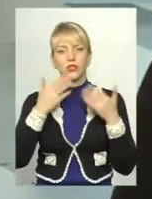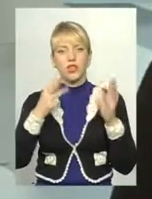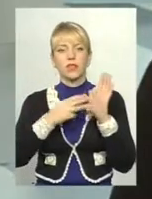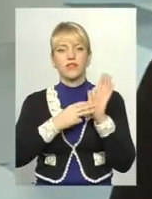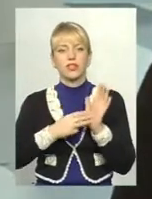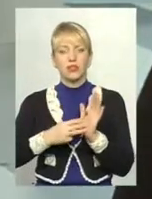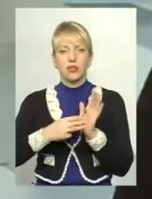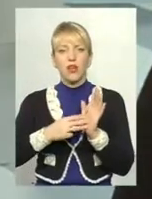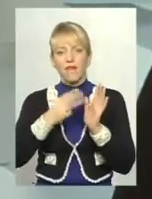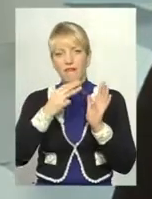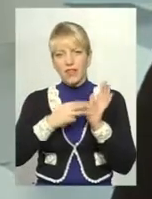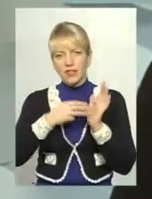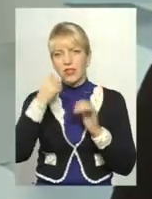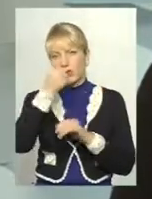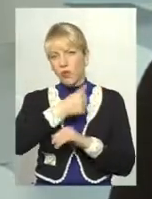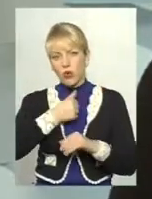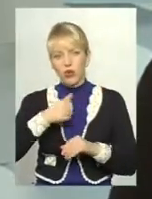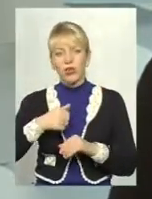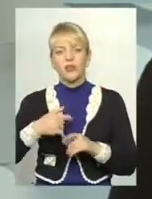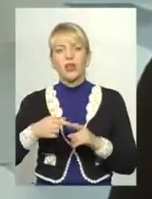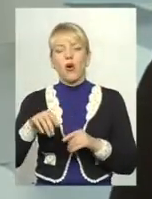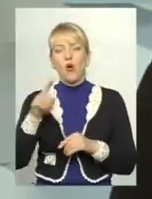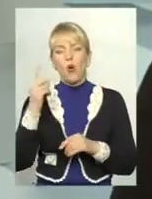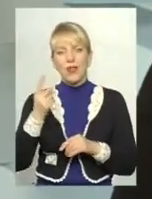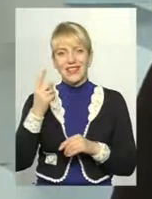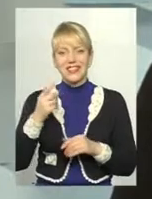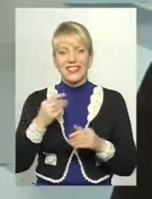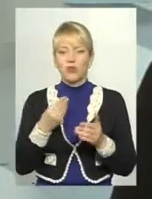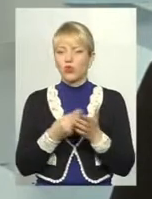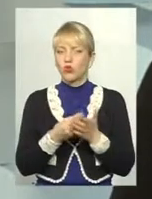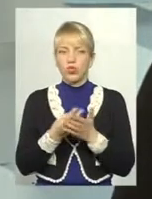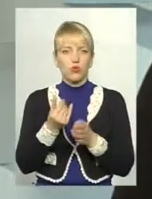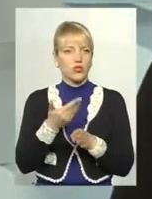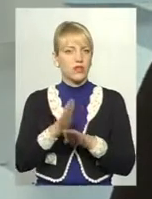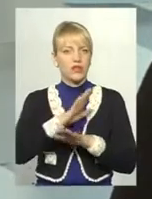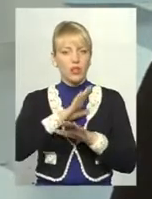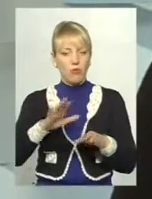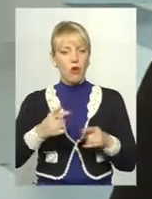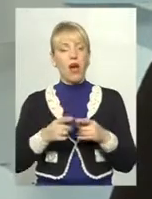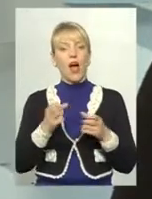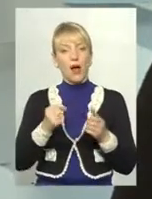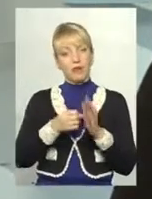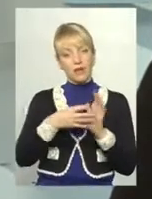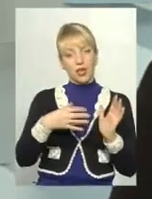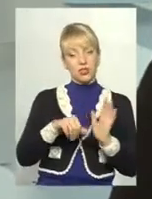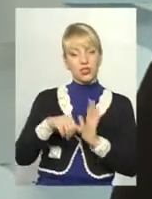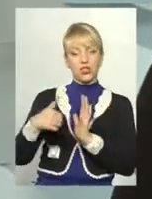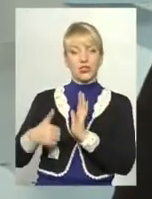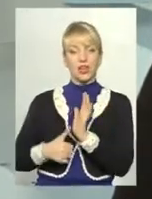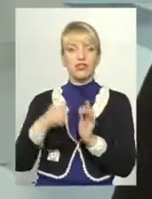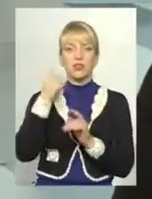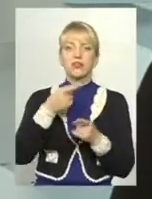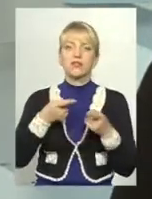до того з обласного бюджету кошти не виділялися. А 15-16 рік – це є показовим, коли дійсно звернена